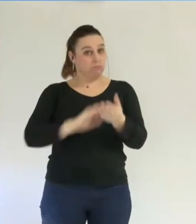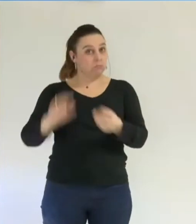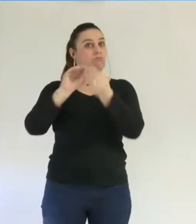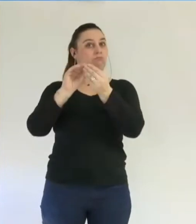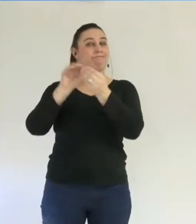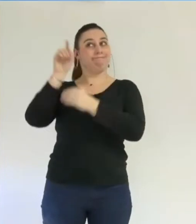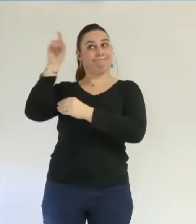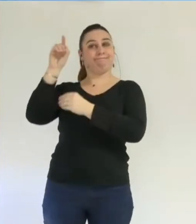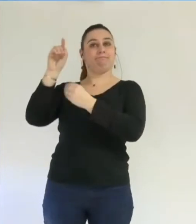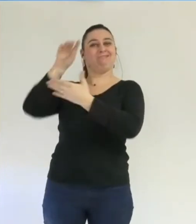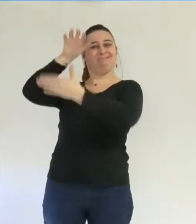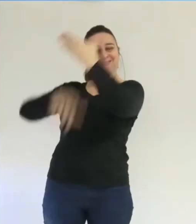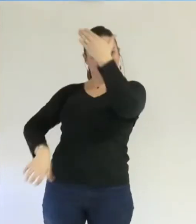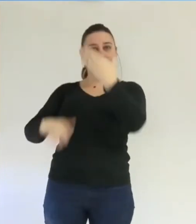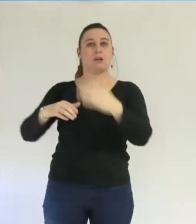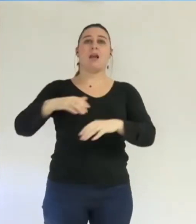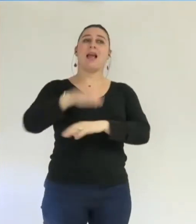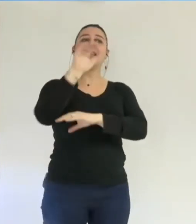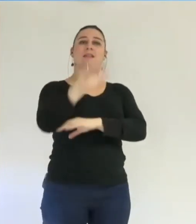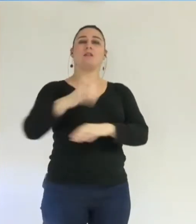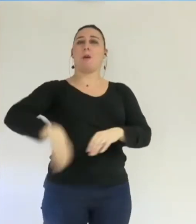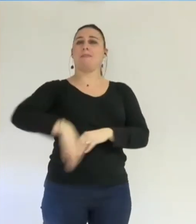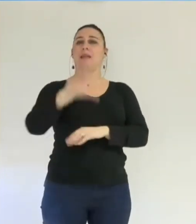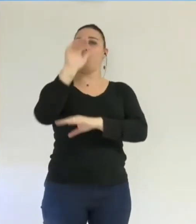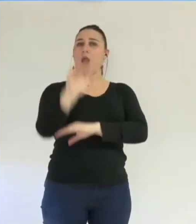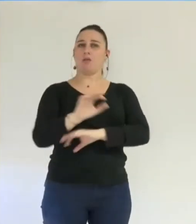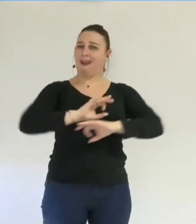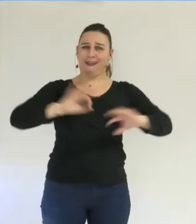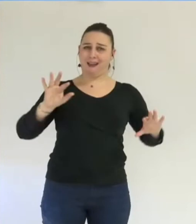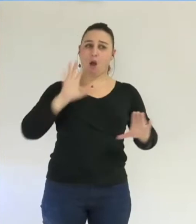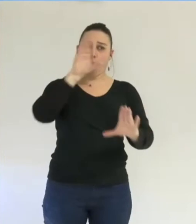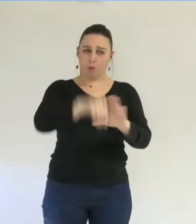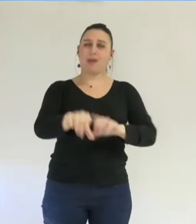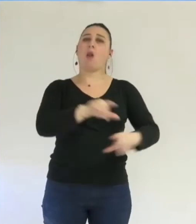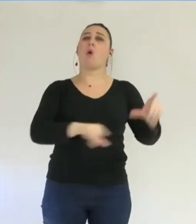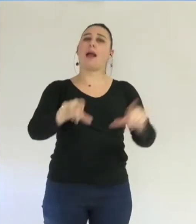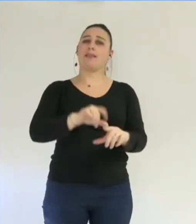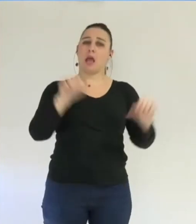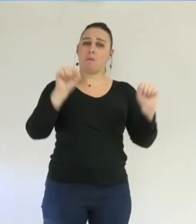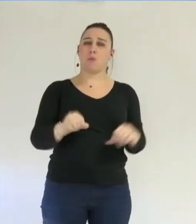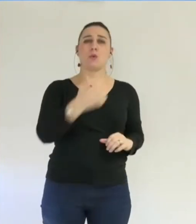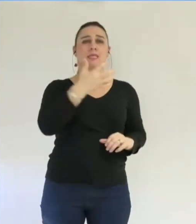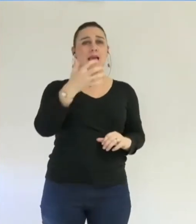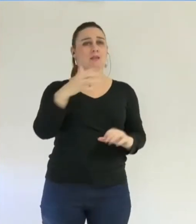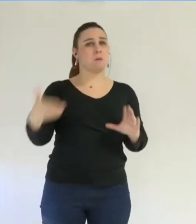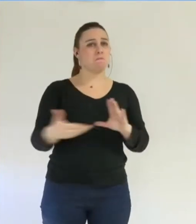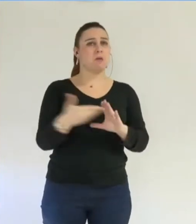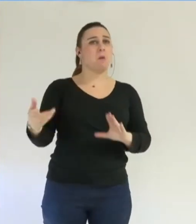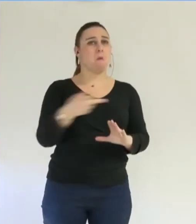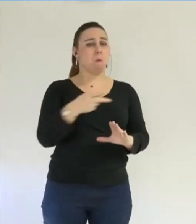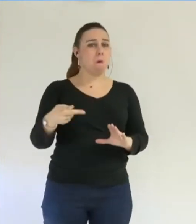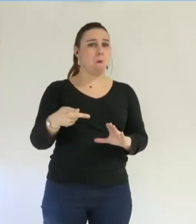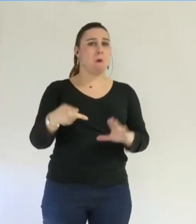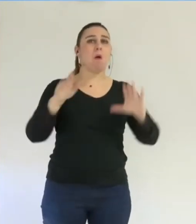qu'aucun dépôt de garantie n'a été prévu alors même que le locataire disposait de 500 000 euros de biens